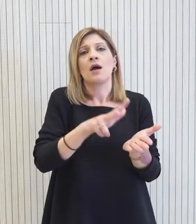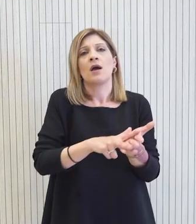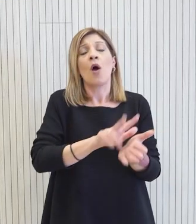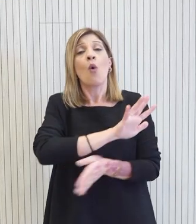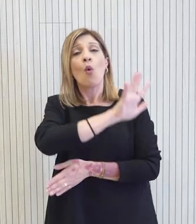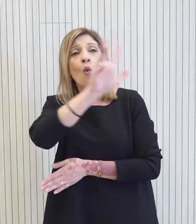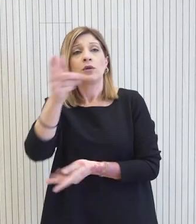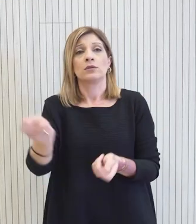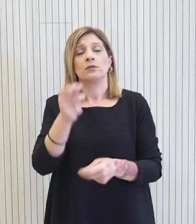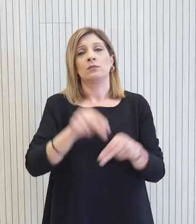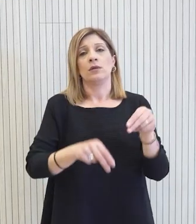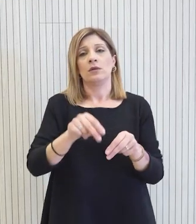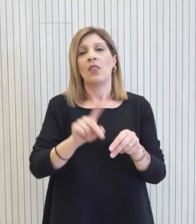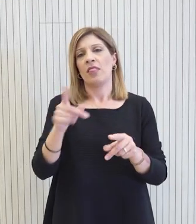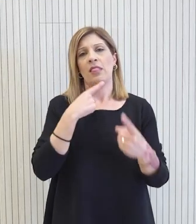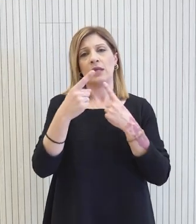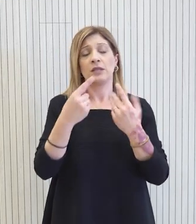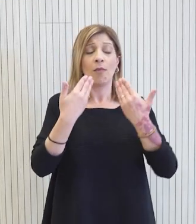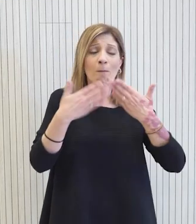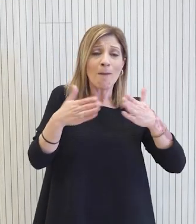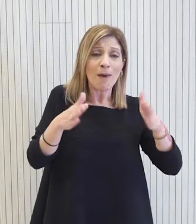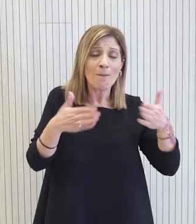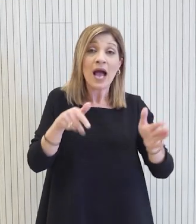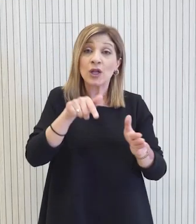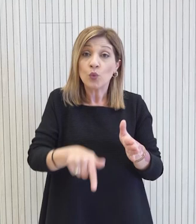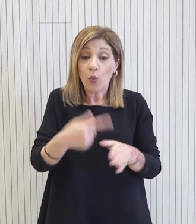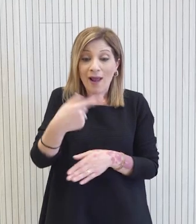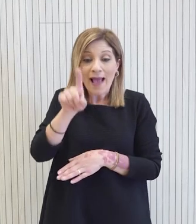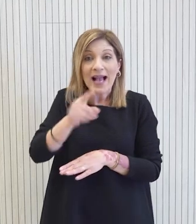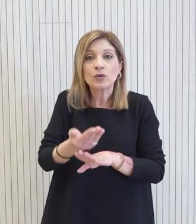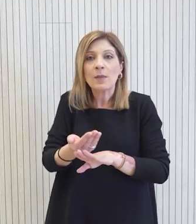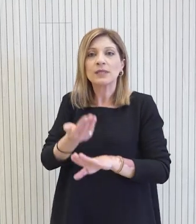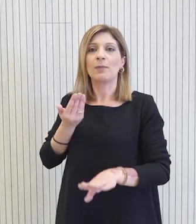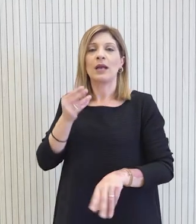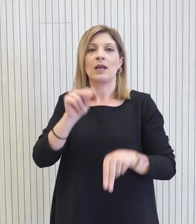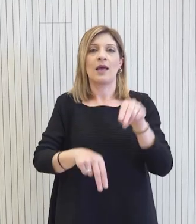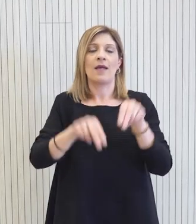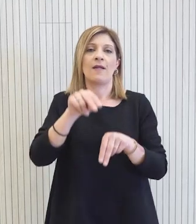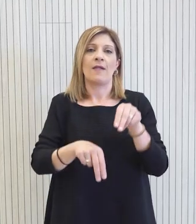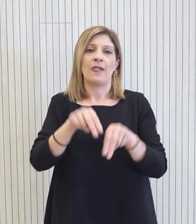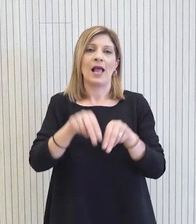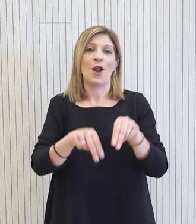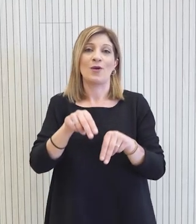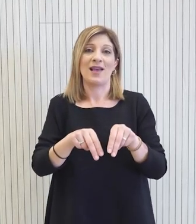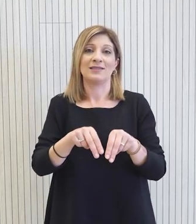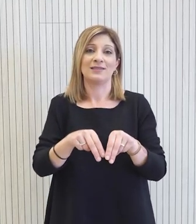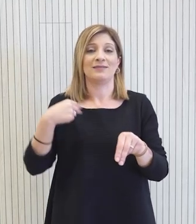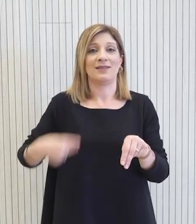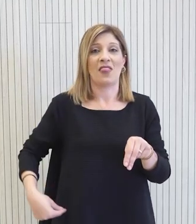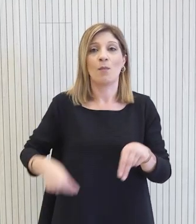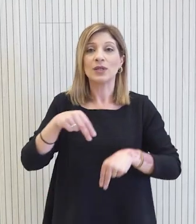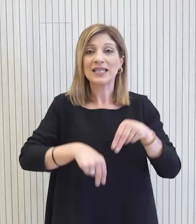αυτοδιοίκησης δεν πρόκειται αυτή τη στιγμή να συζητηθούν. Ήδη βρισκόμαστε 100 μόλις μέρες πριν τις εκλογές της τοπικής